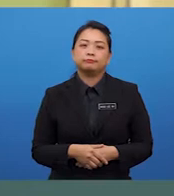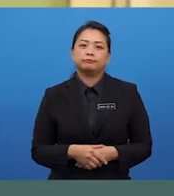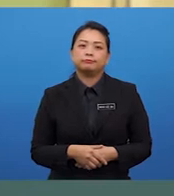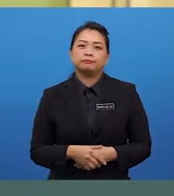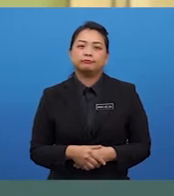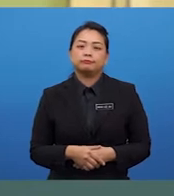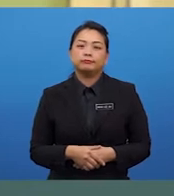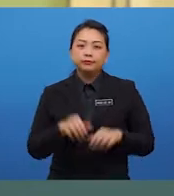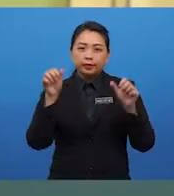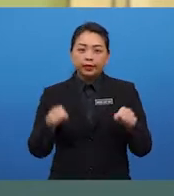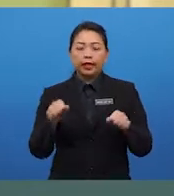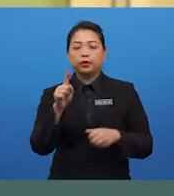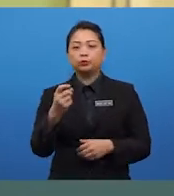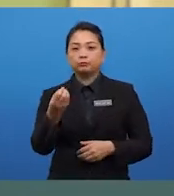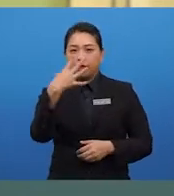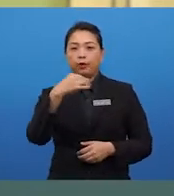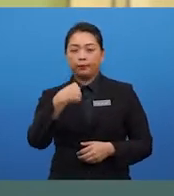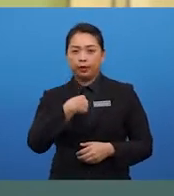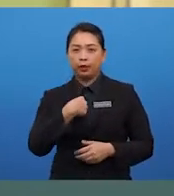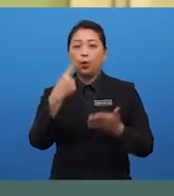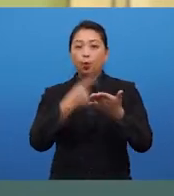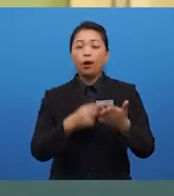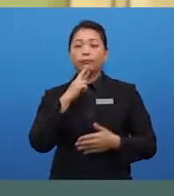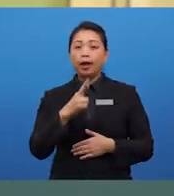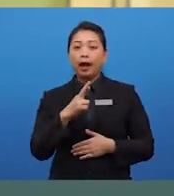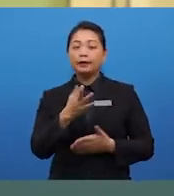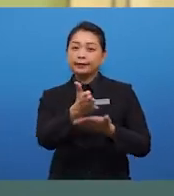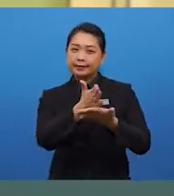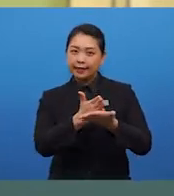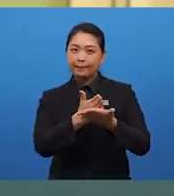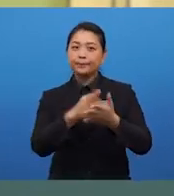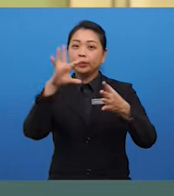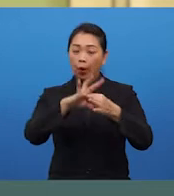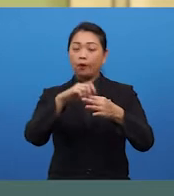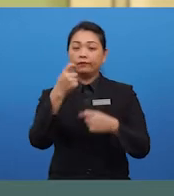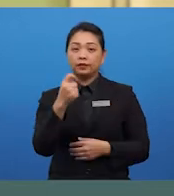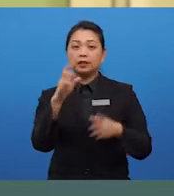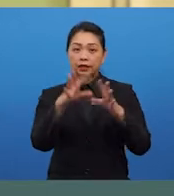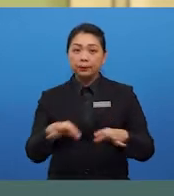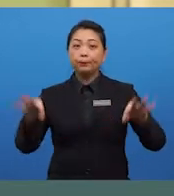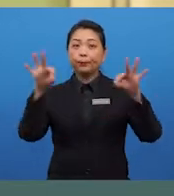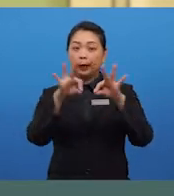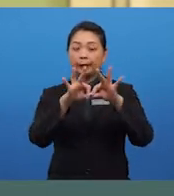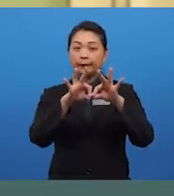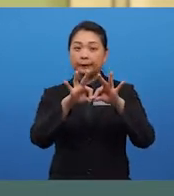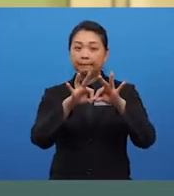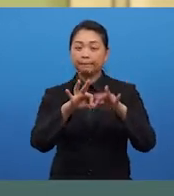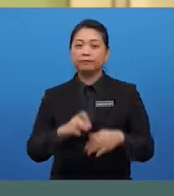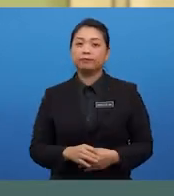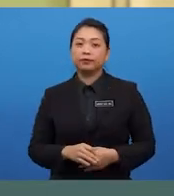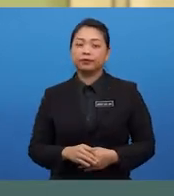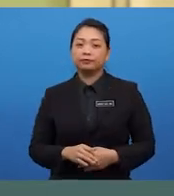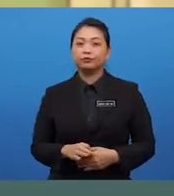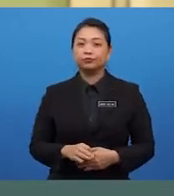Now, can you tell me what are some of the important features that